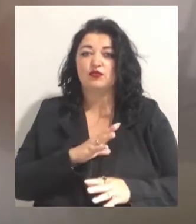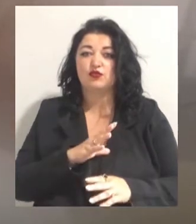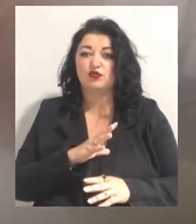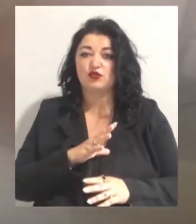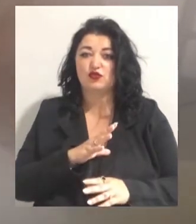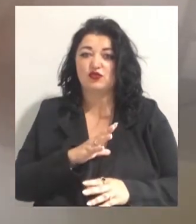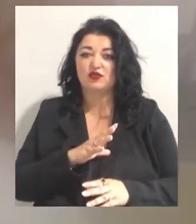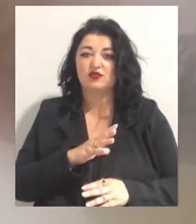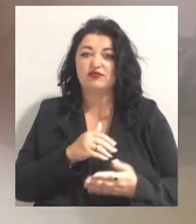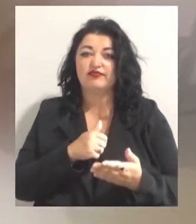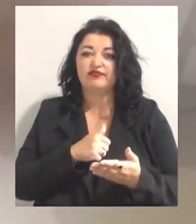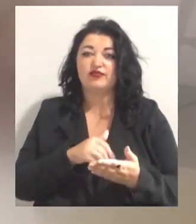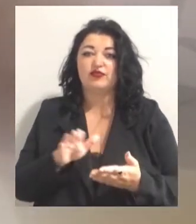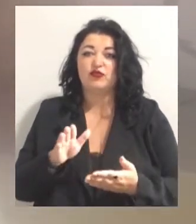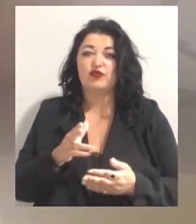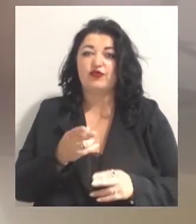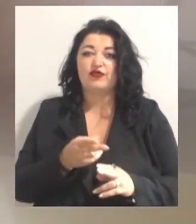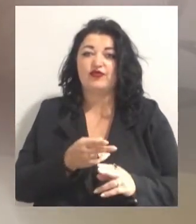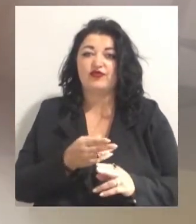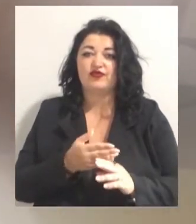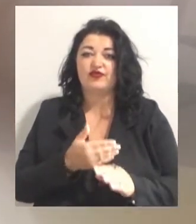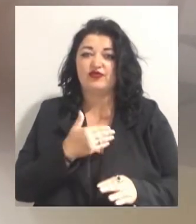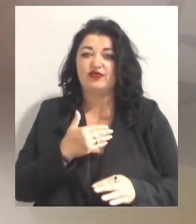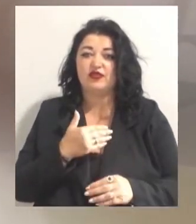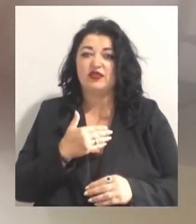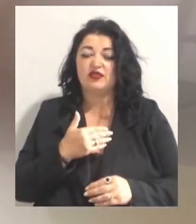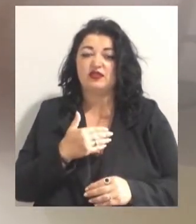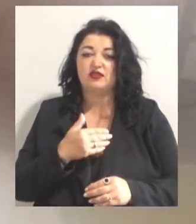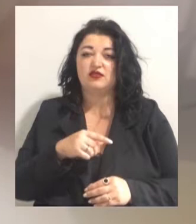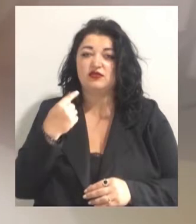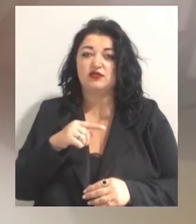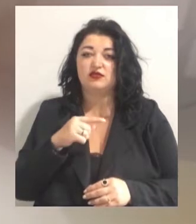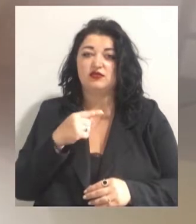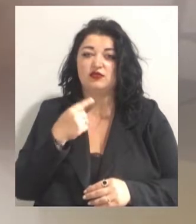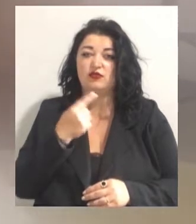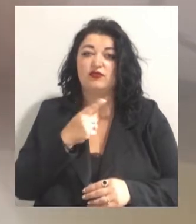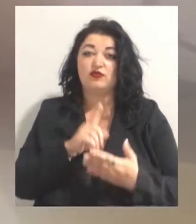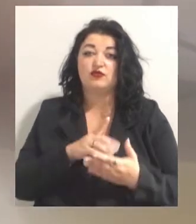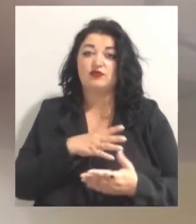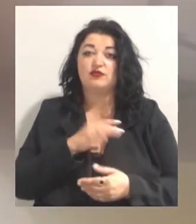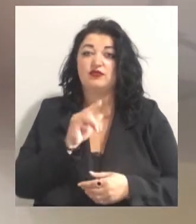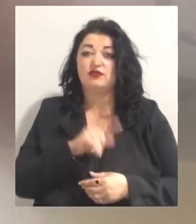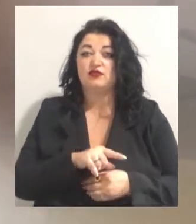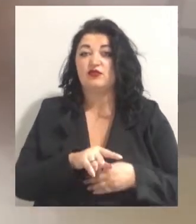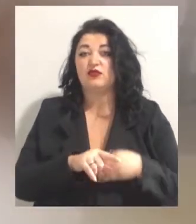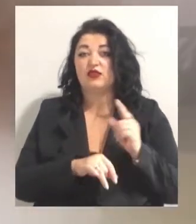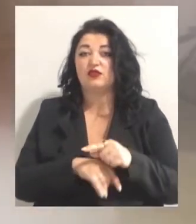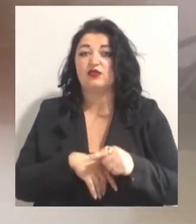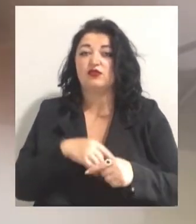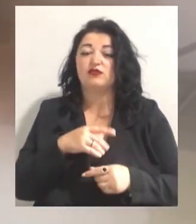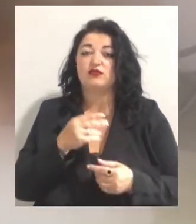та підходу до інших. Не може бути двох дат перехіду на навчання державною мовою.